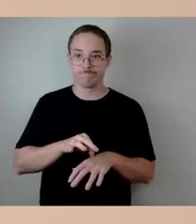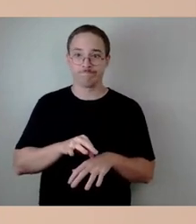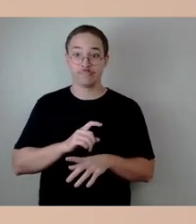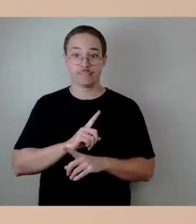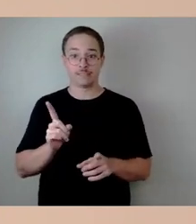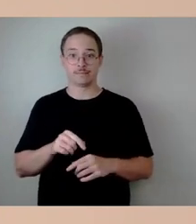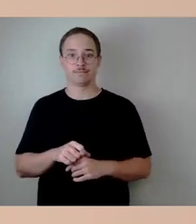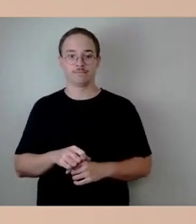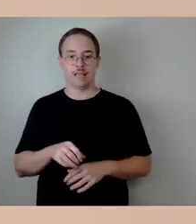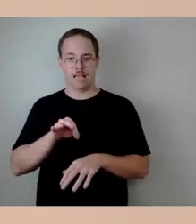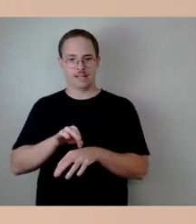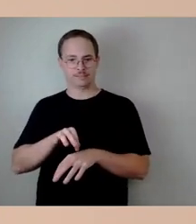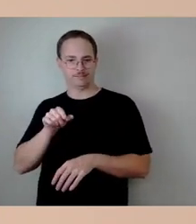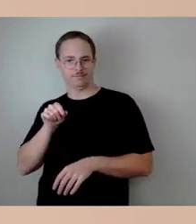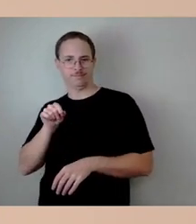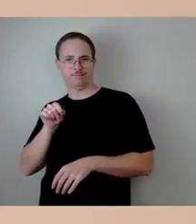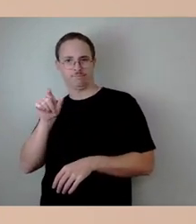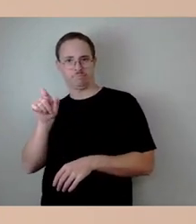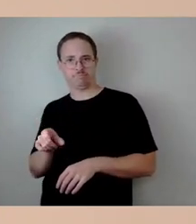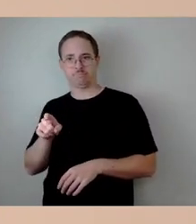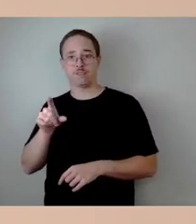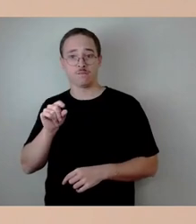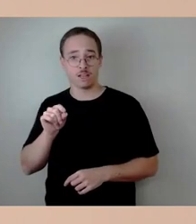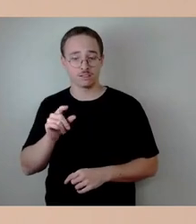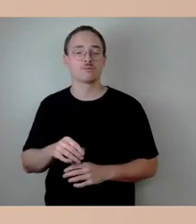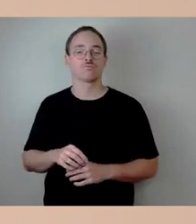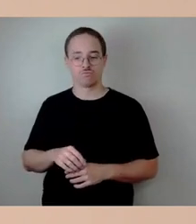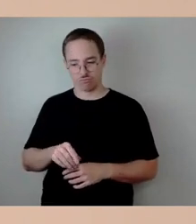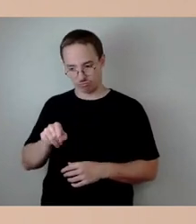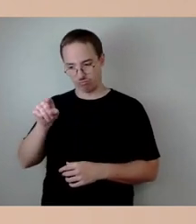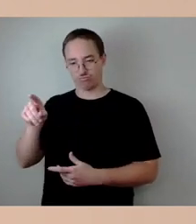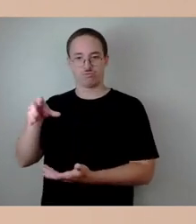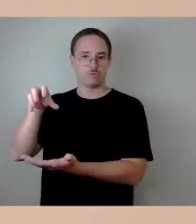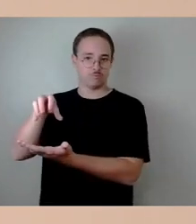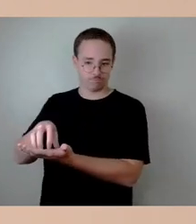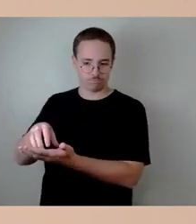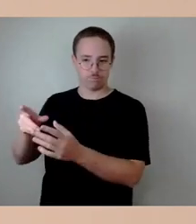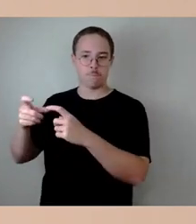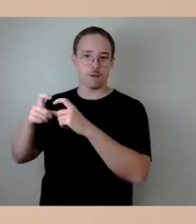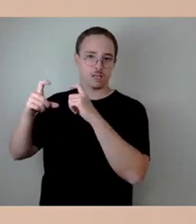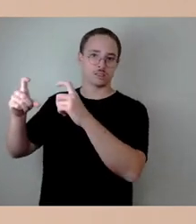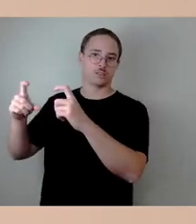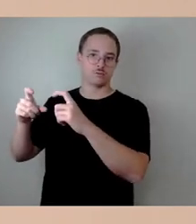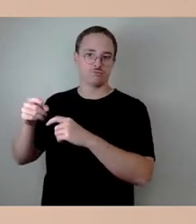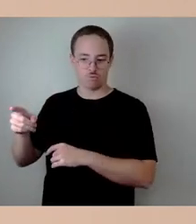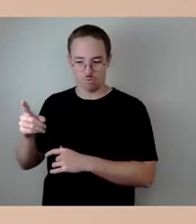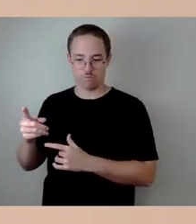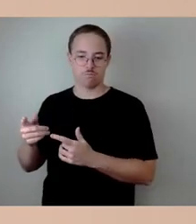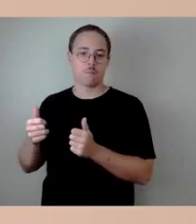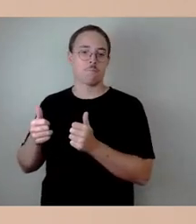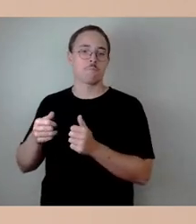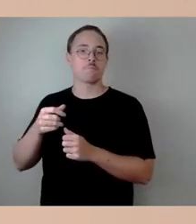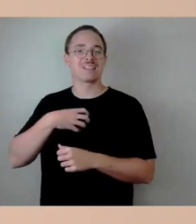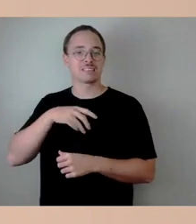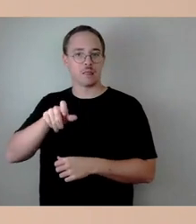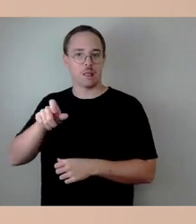Patientinnen begleiten. Wir sind für Prävention und Infektionsgeschehen und Detektierung zuständig. Wir